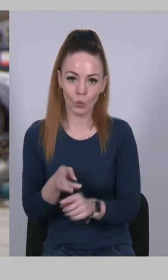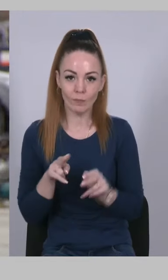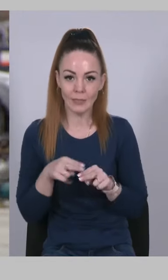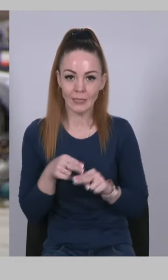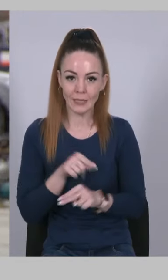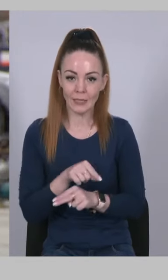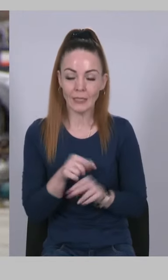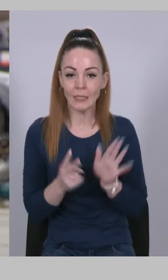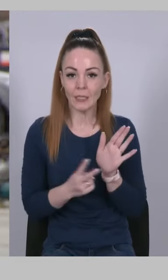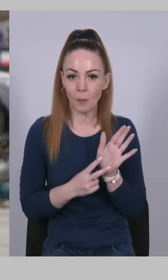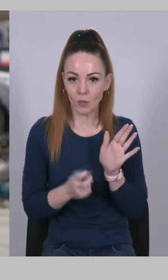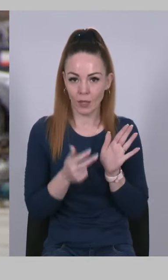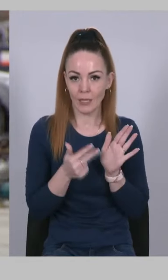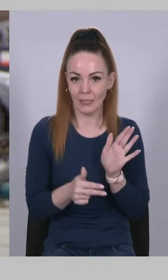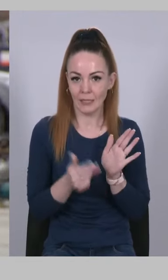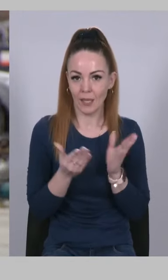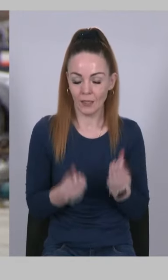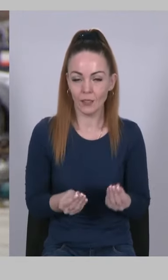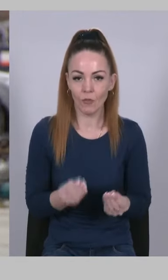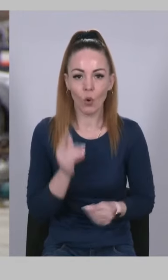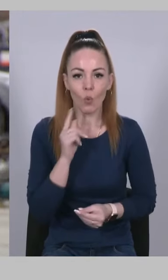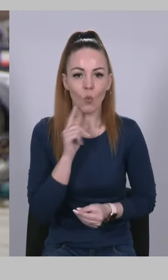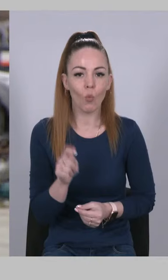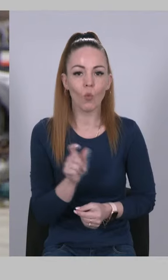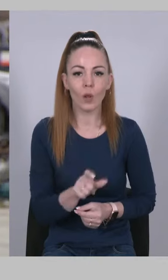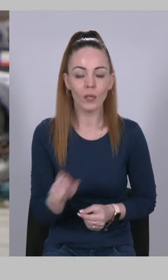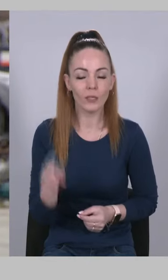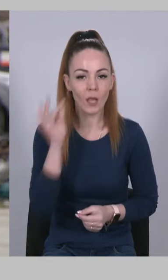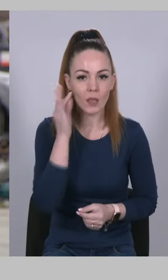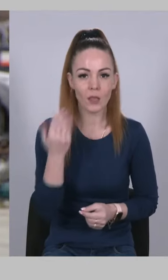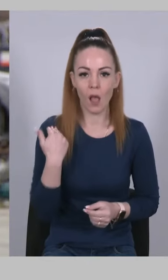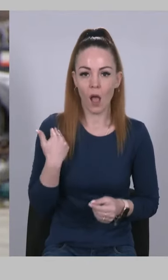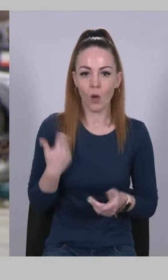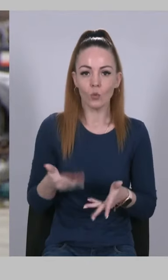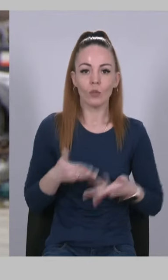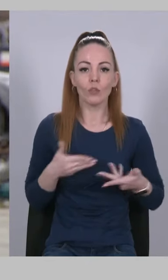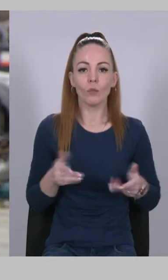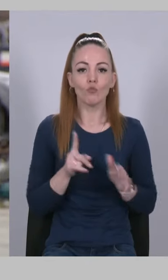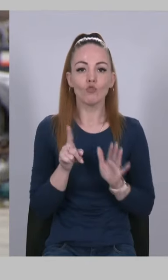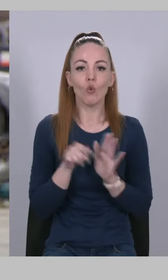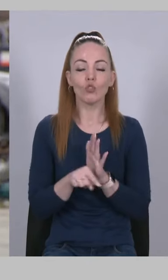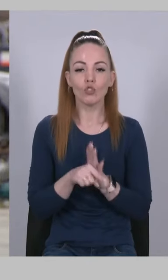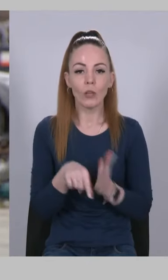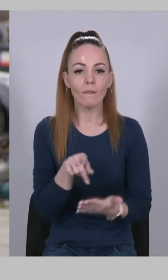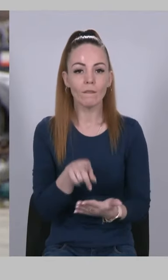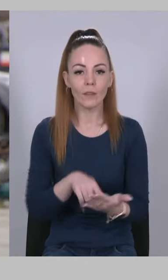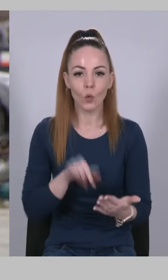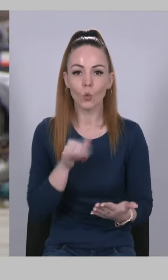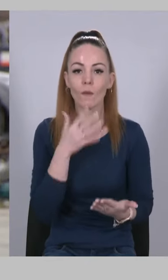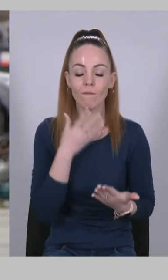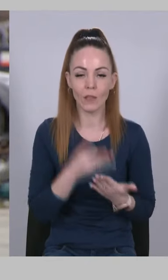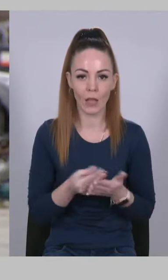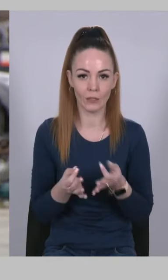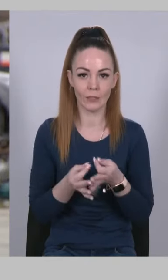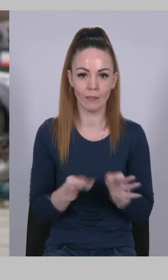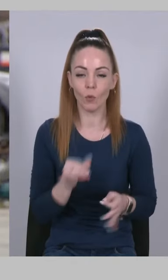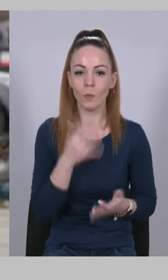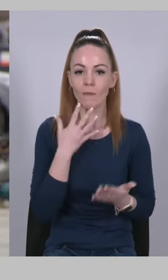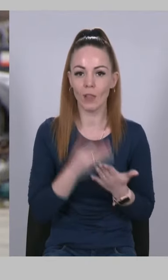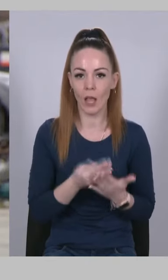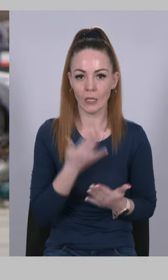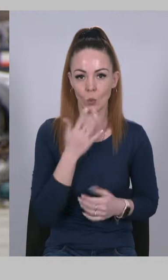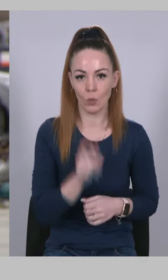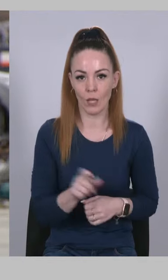730 днів українці нагадують нам, що означає вірити у власну свободу та у власну націю. Вже